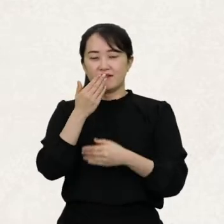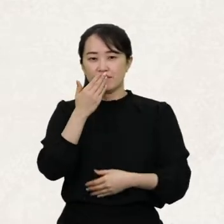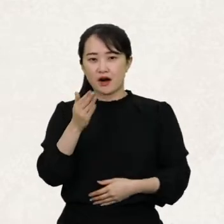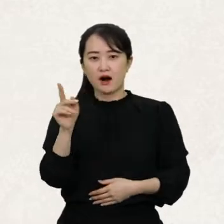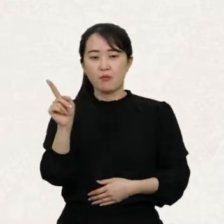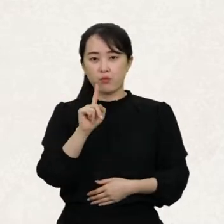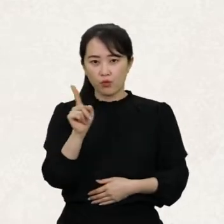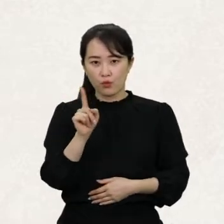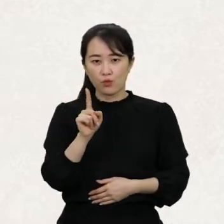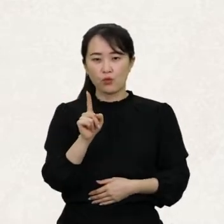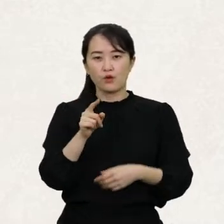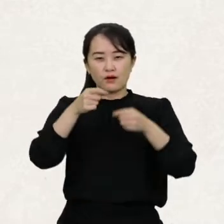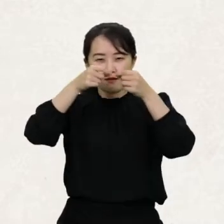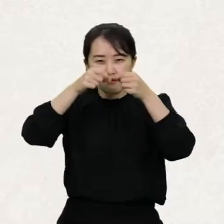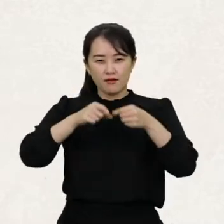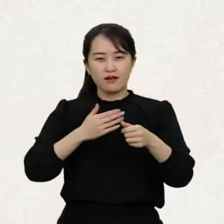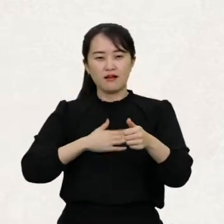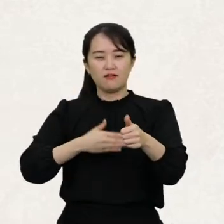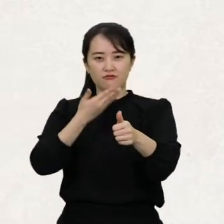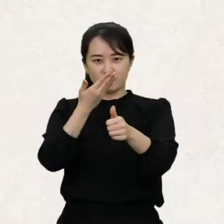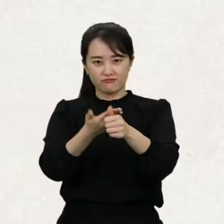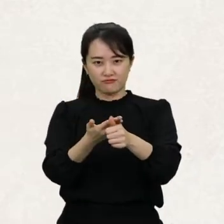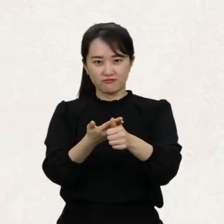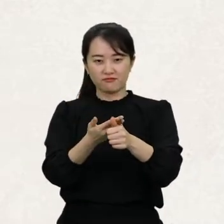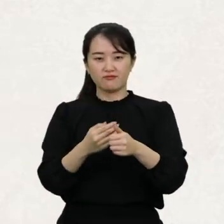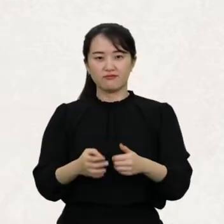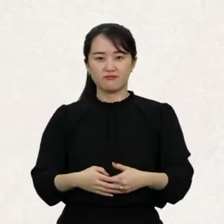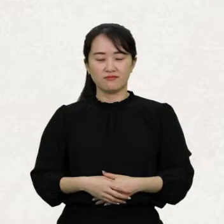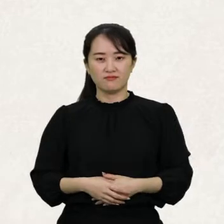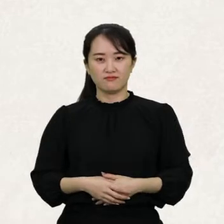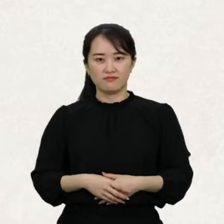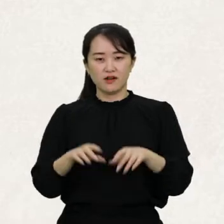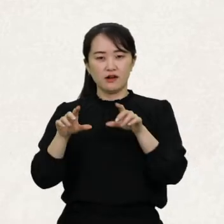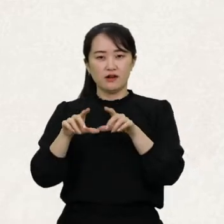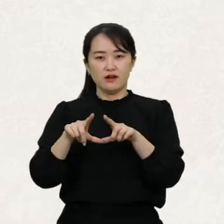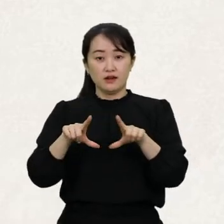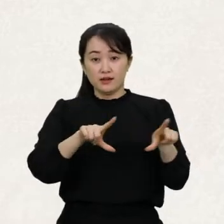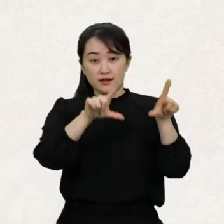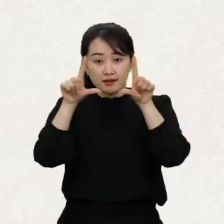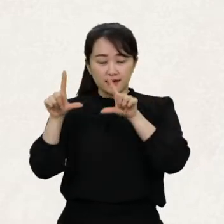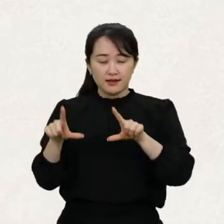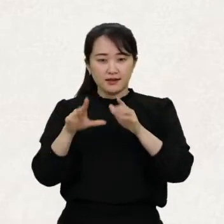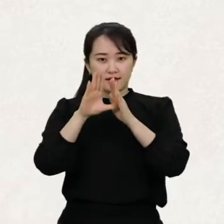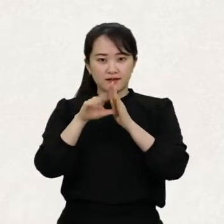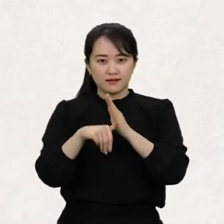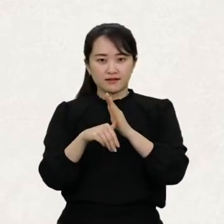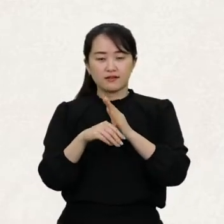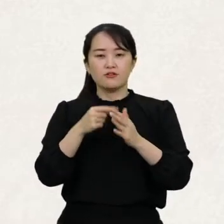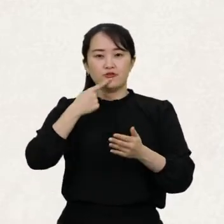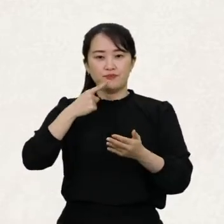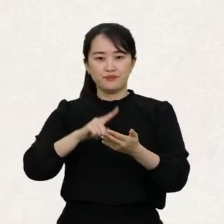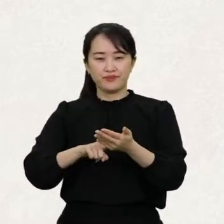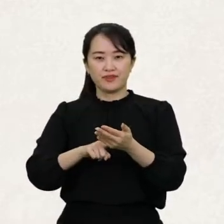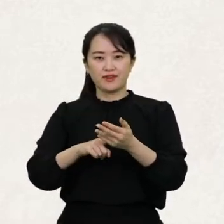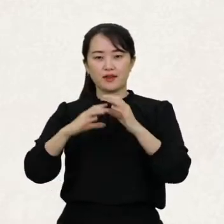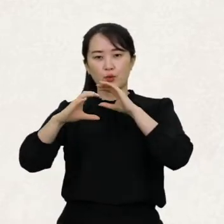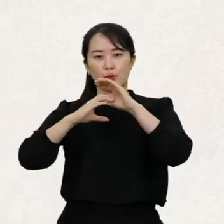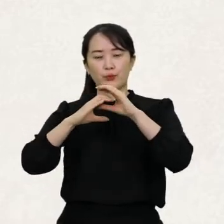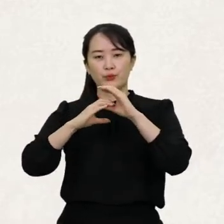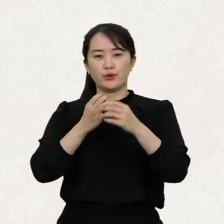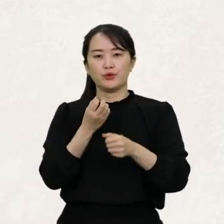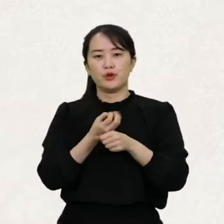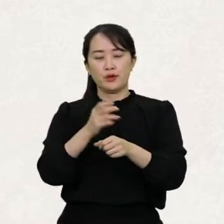무엇인지 구체적으로 알려주고 일상적인 의사 전달 수단으로 쉽게 의사를 전달할 수 없는